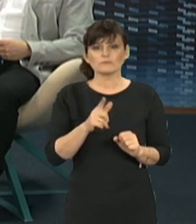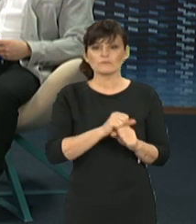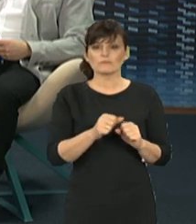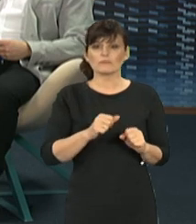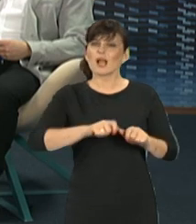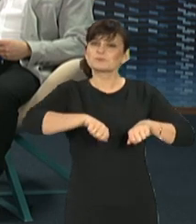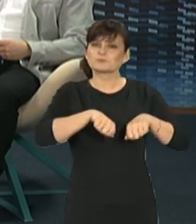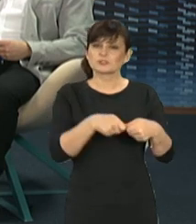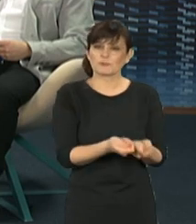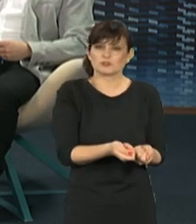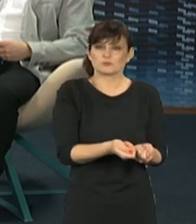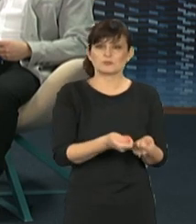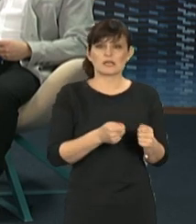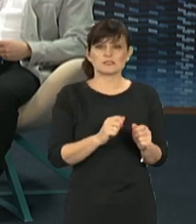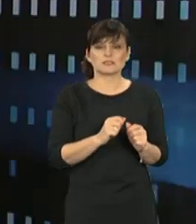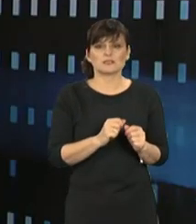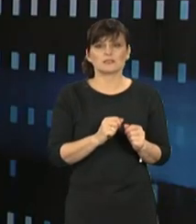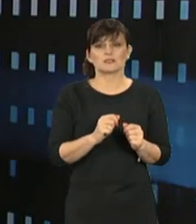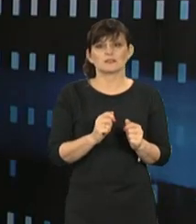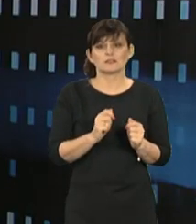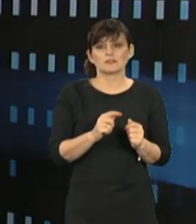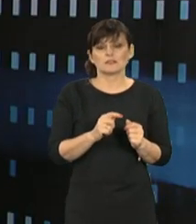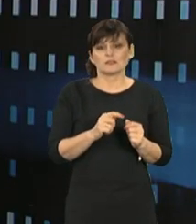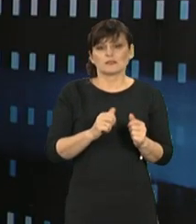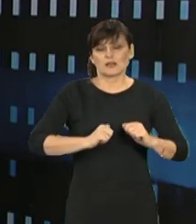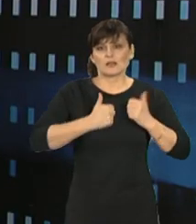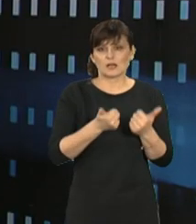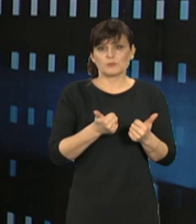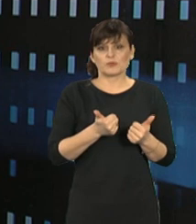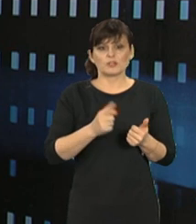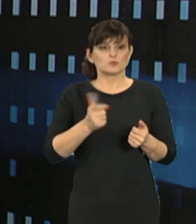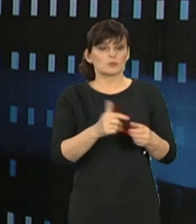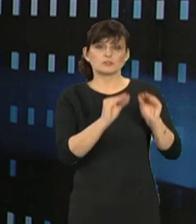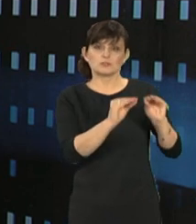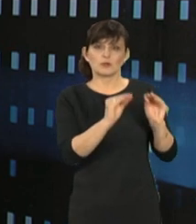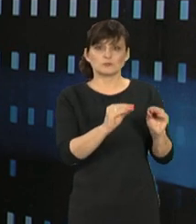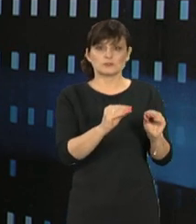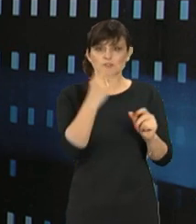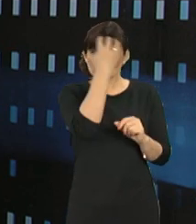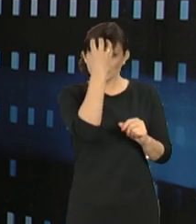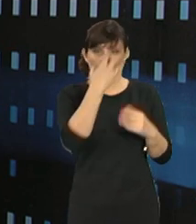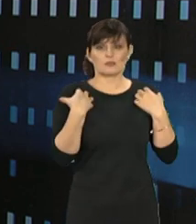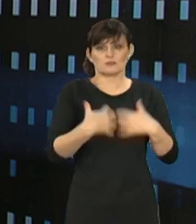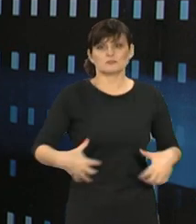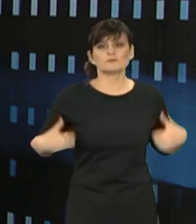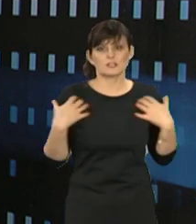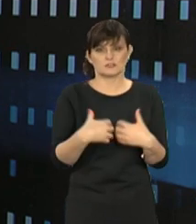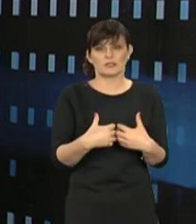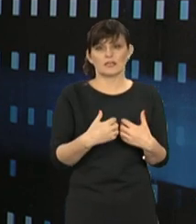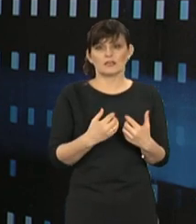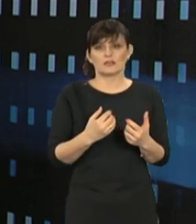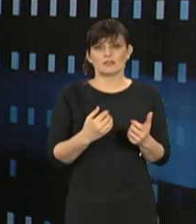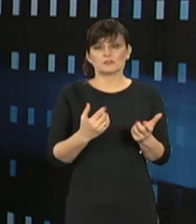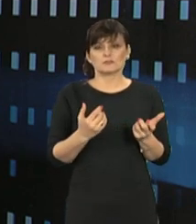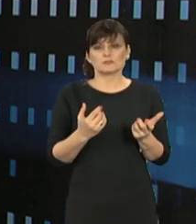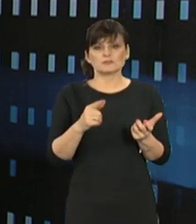jakaś przemoc, no bo niestety, żeby czegoś nauczyć dzikie zwierzę przede